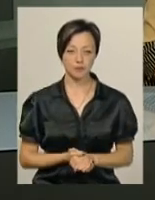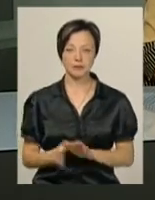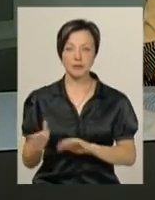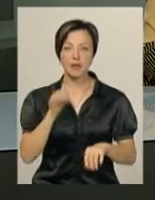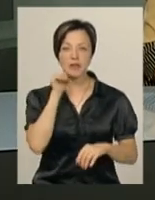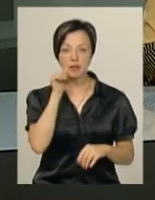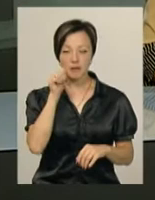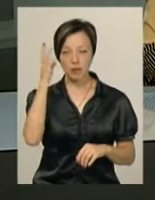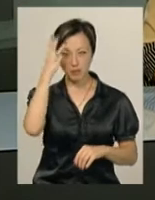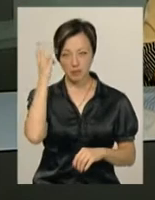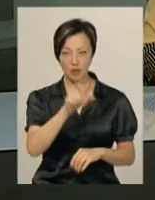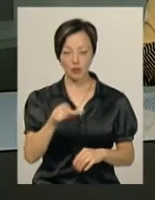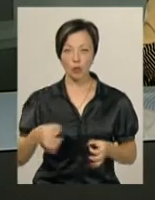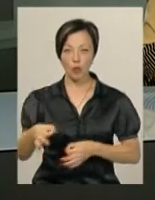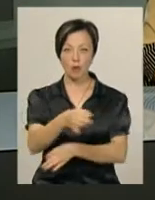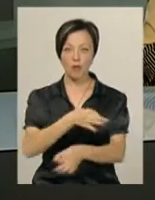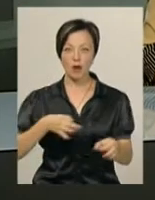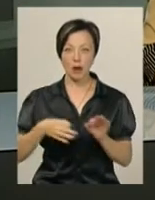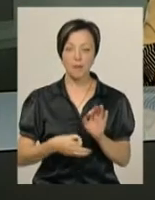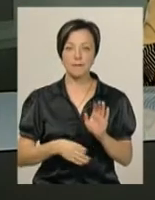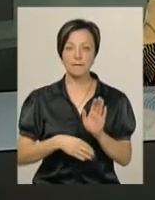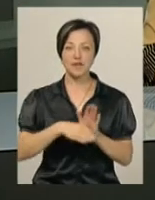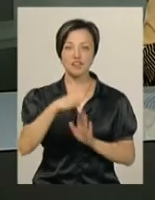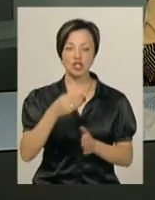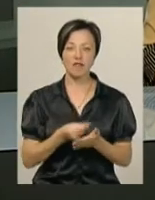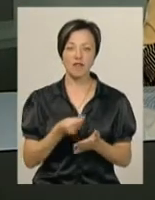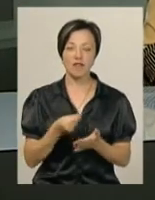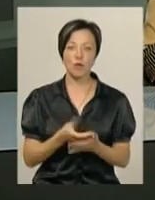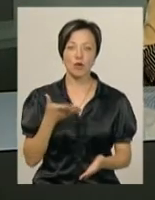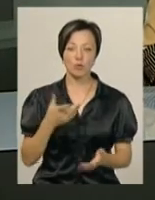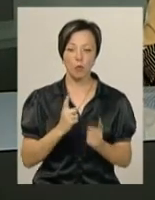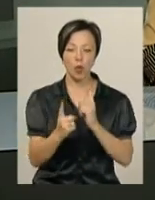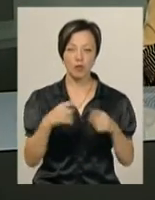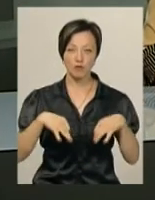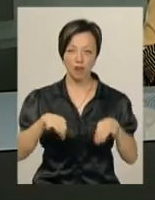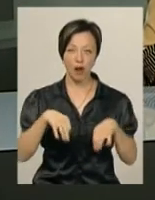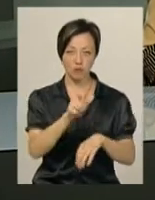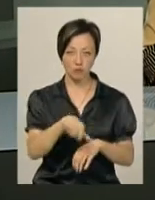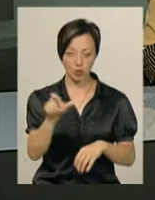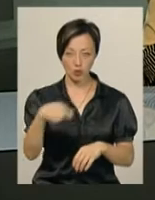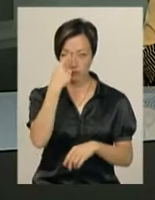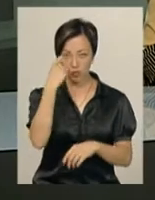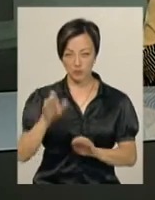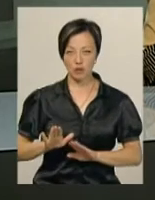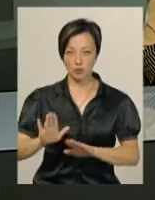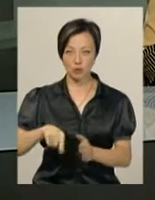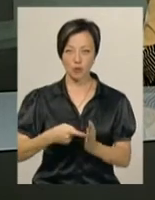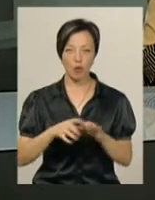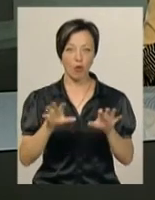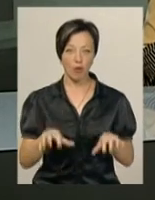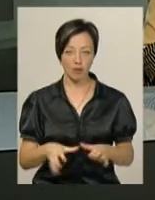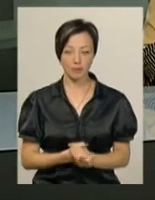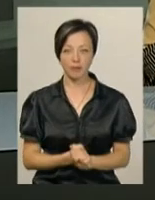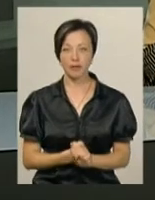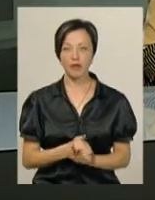Завтра хмельничани обговорюватимуть підвищення вартості проїзду в громадському транспорті. Про це повідомив заступник міського голови Андрій Бондаренко.